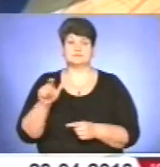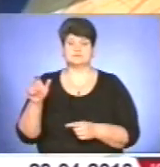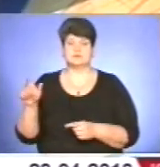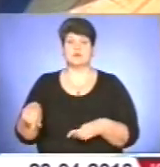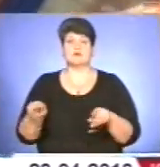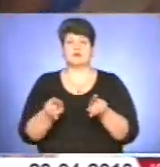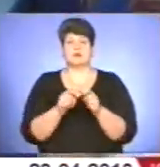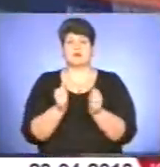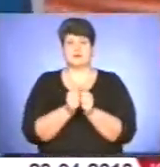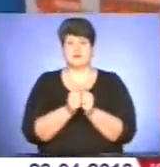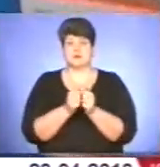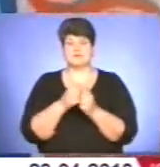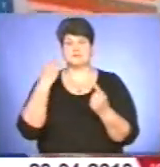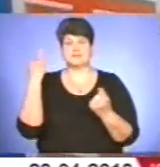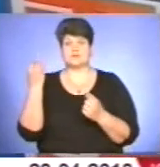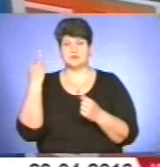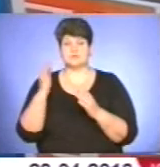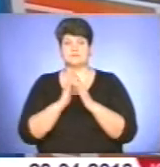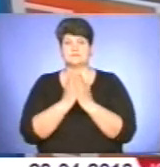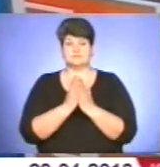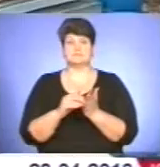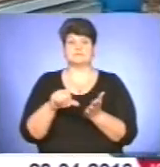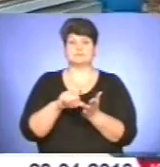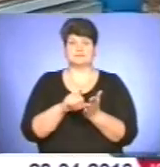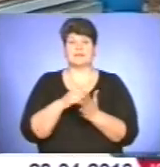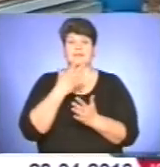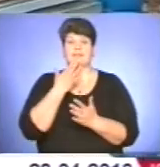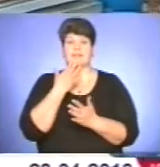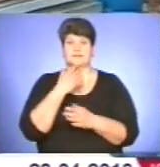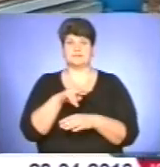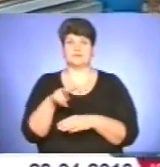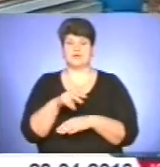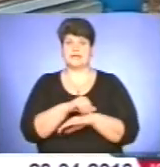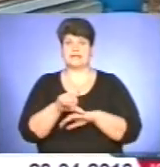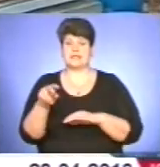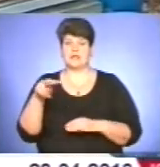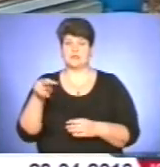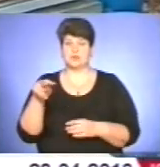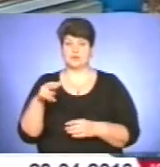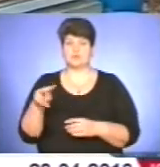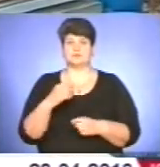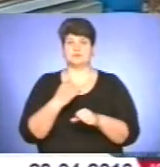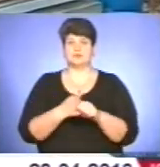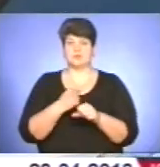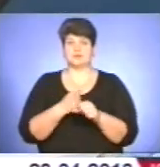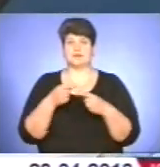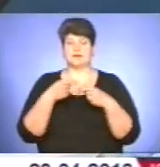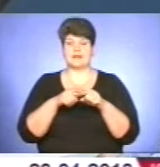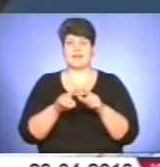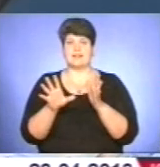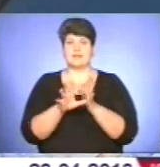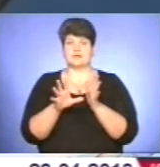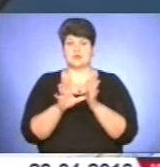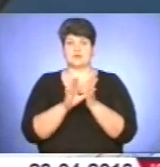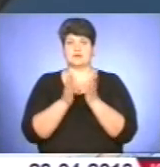науковими та мистецькими книгами представлює тернополянам іноземну літературу. І навіть сучасні розробки техніки, електронні книги та